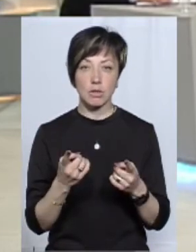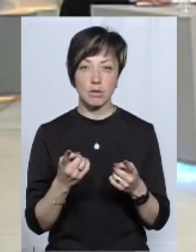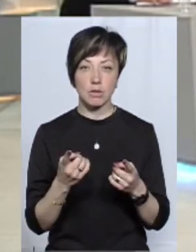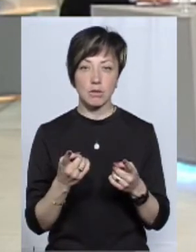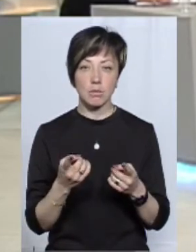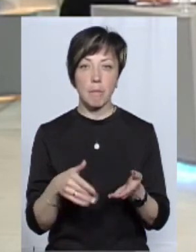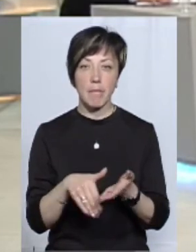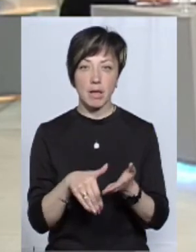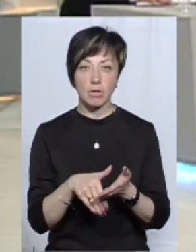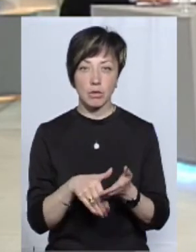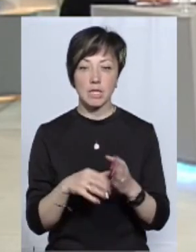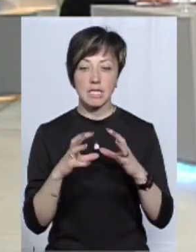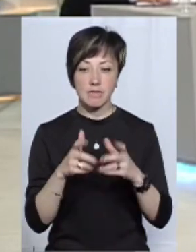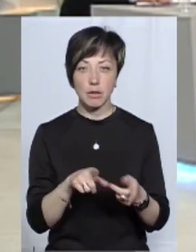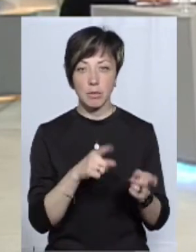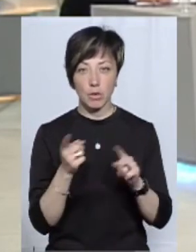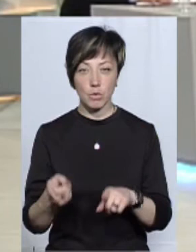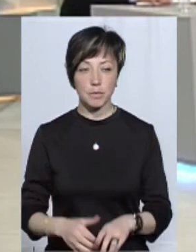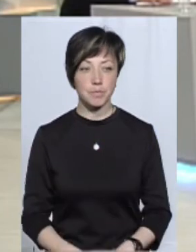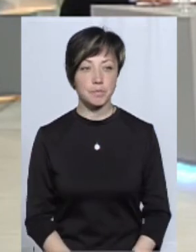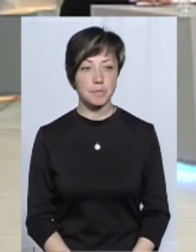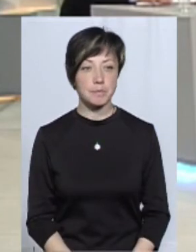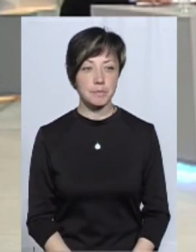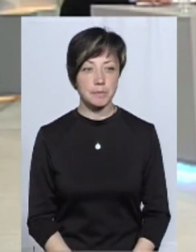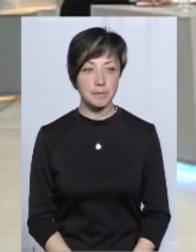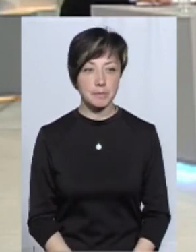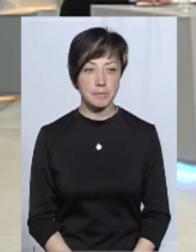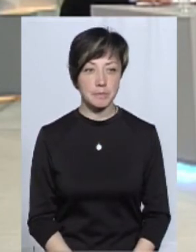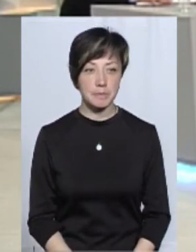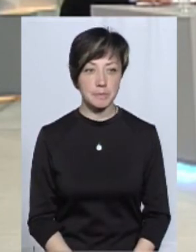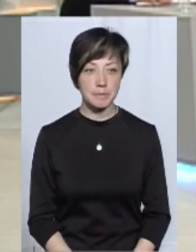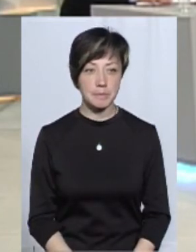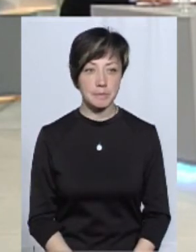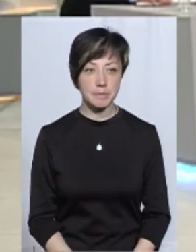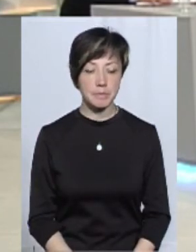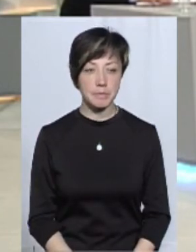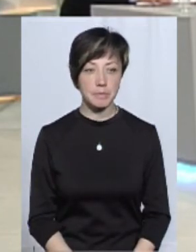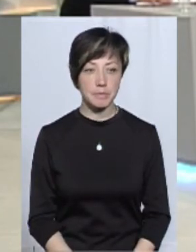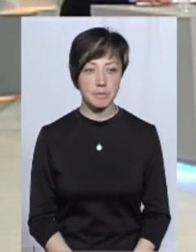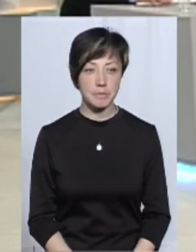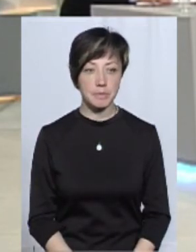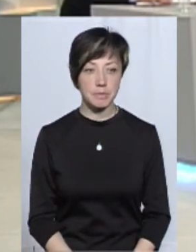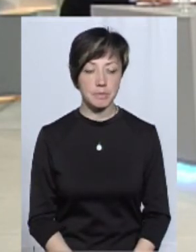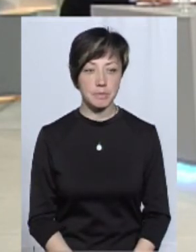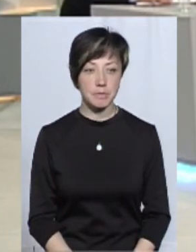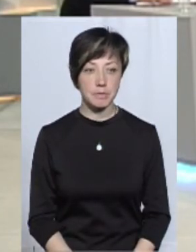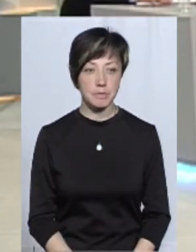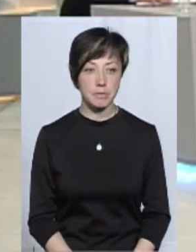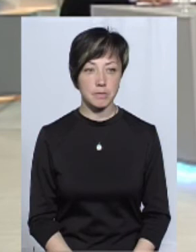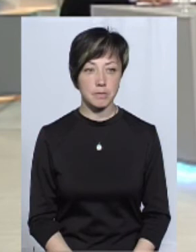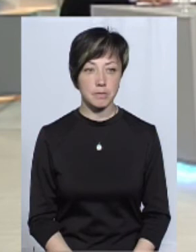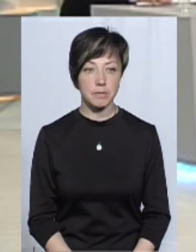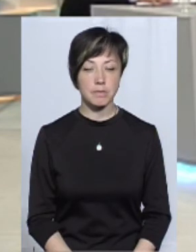ефективний метод, і світ на це переходить. Дякую вам, пані Атарій. Повноважений економічний оператор не буде